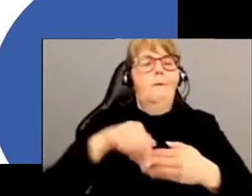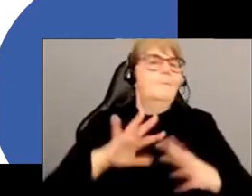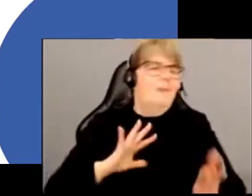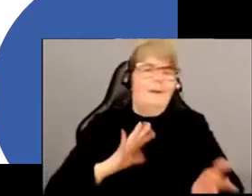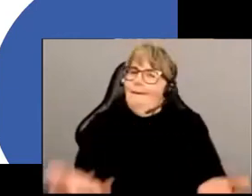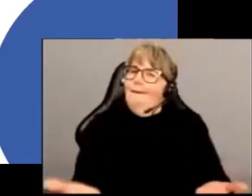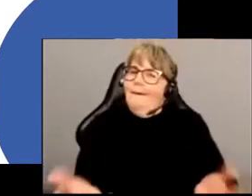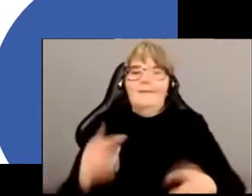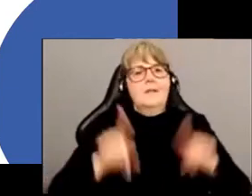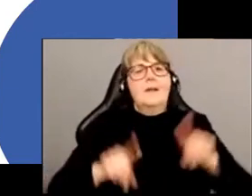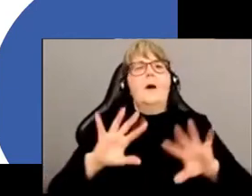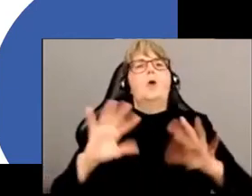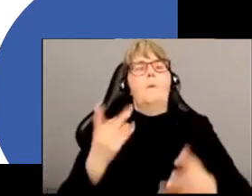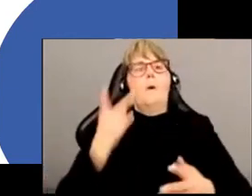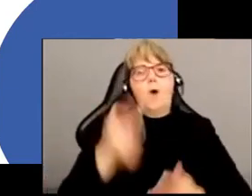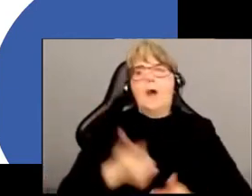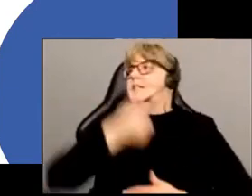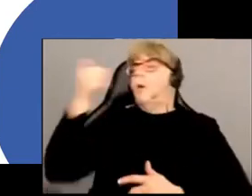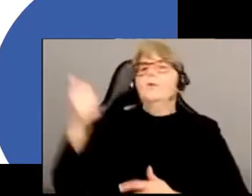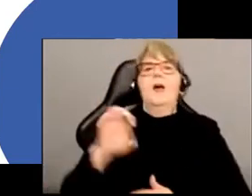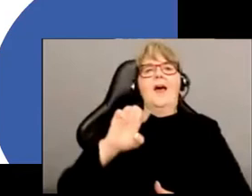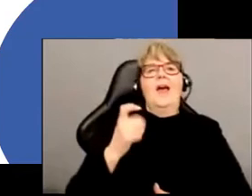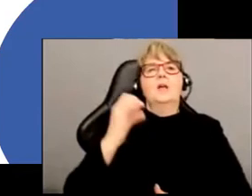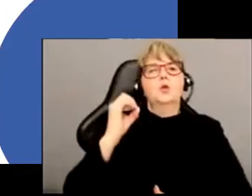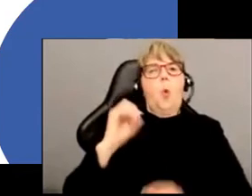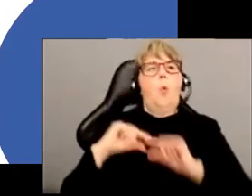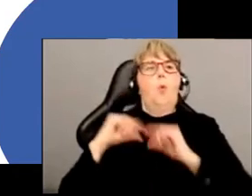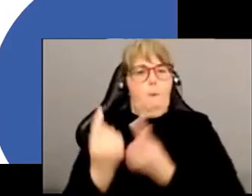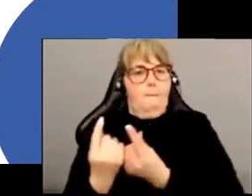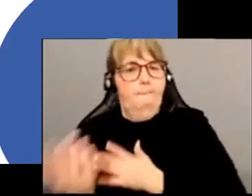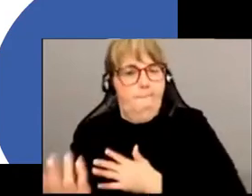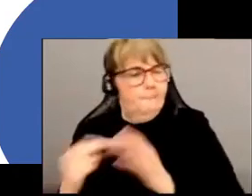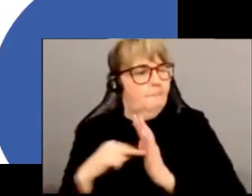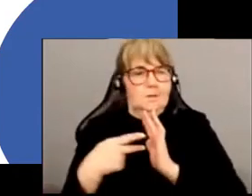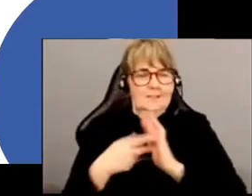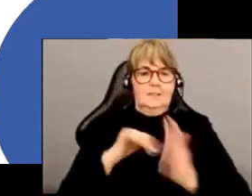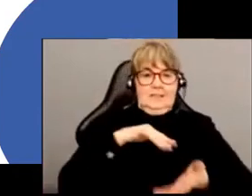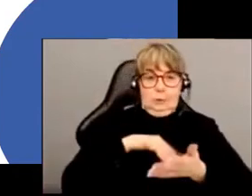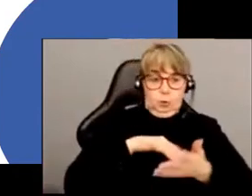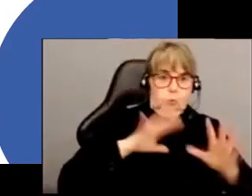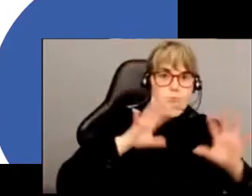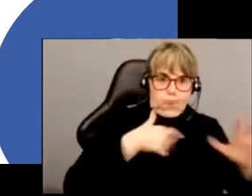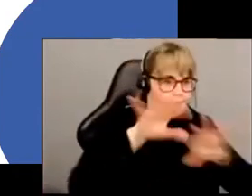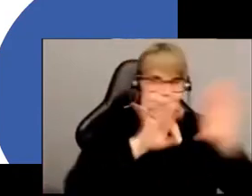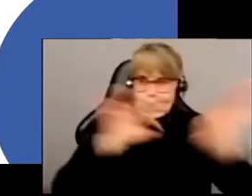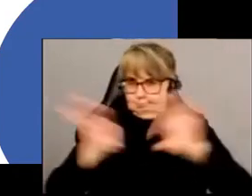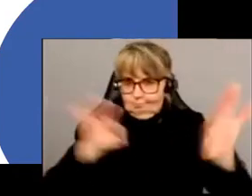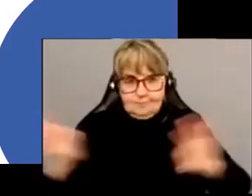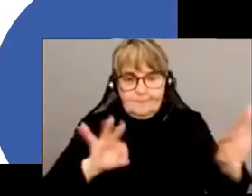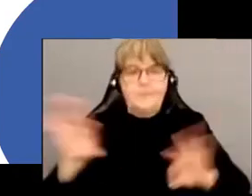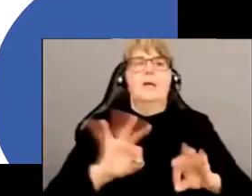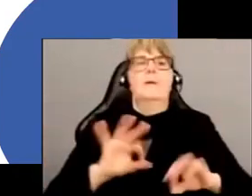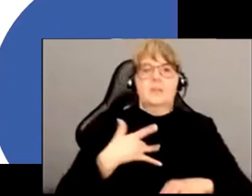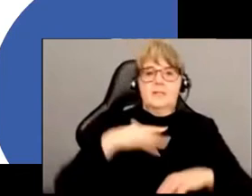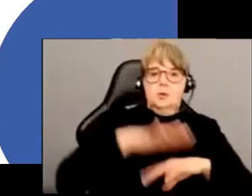appréhendons les exo-groupes,'est-à-dire par exemple dans une étude, on a amené des personnes à diminuer leur proximité perçue avec un